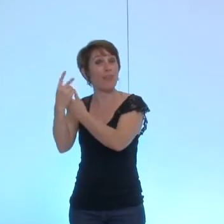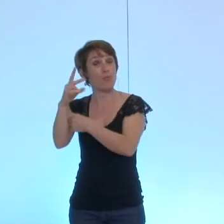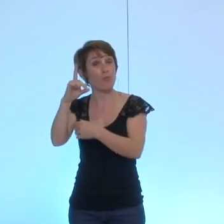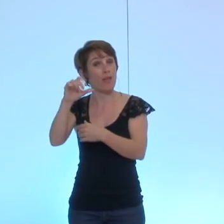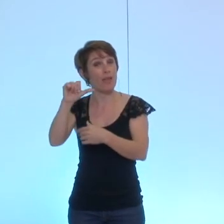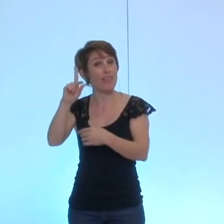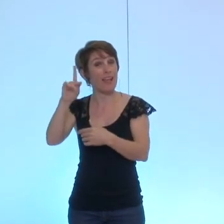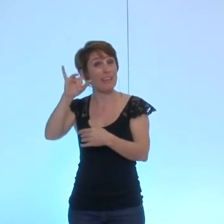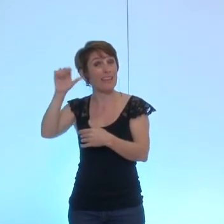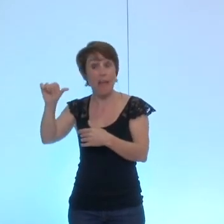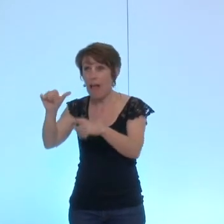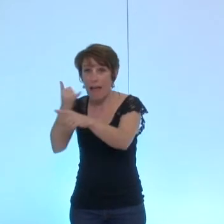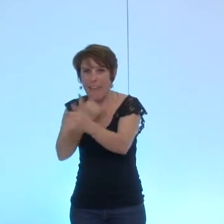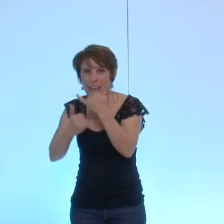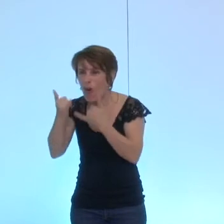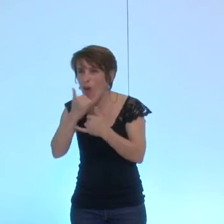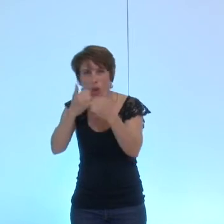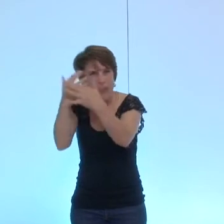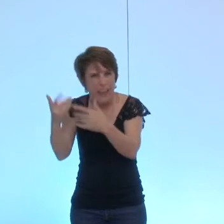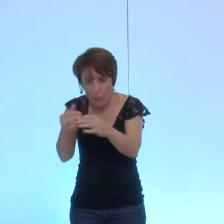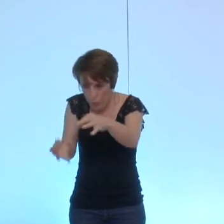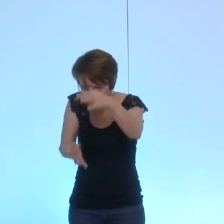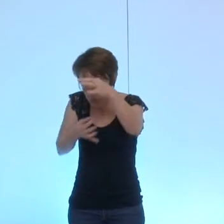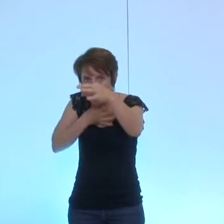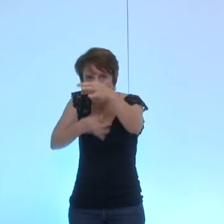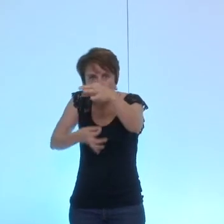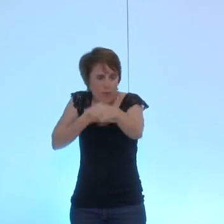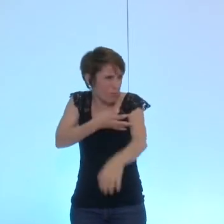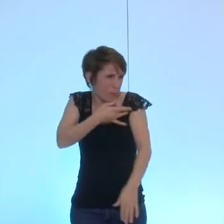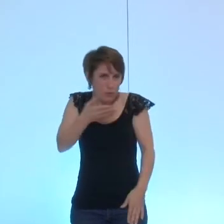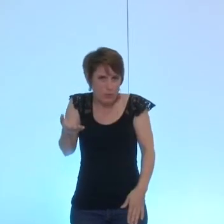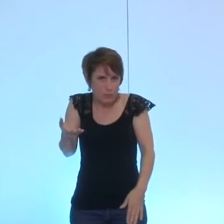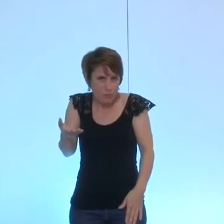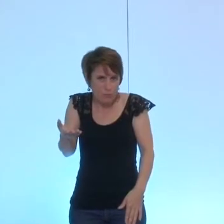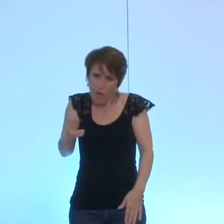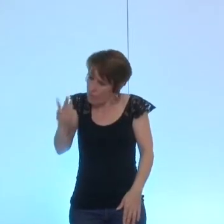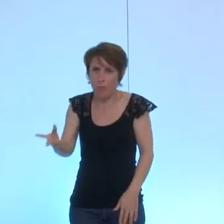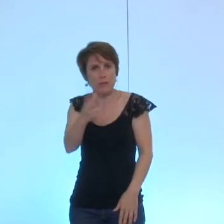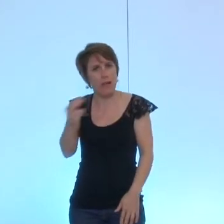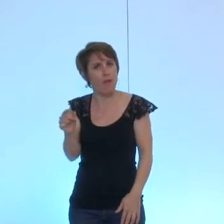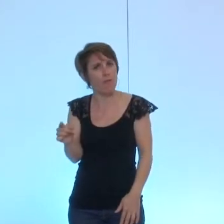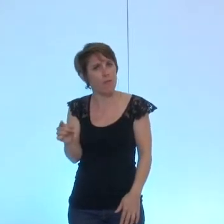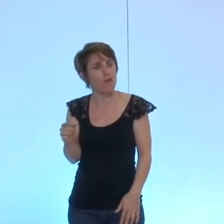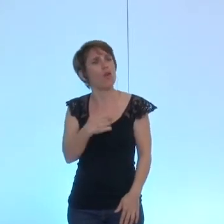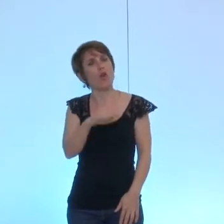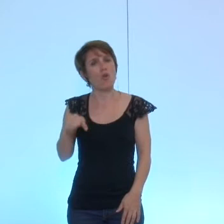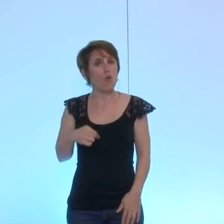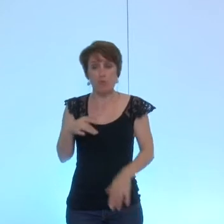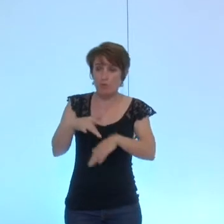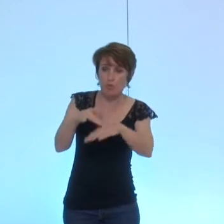des erreurs à ce niveau-là sont plus qu'impardonnables quelles que soient nos expériences dans les sociétés